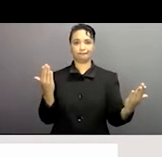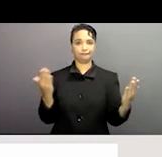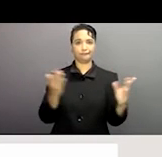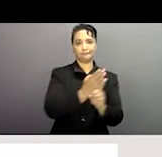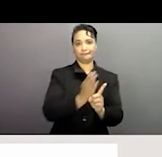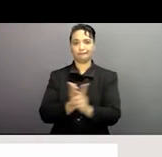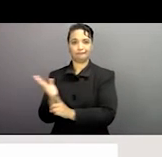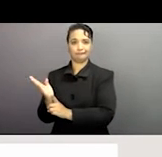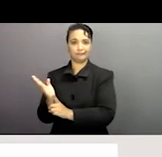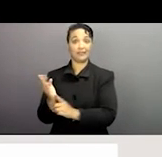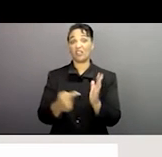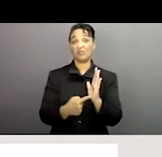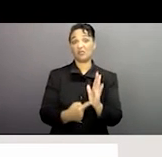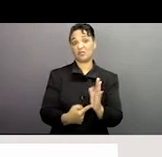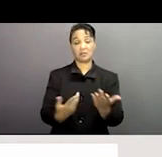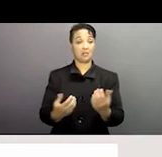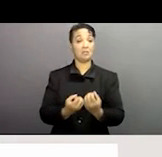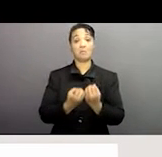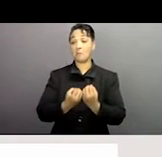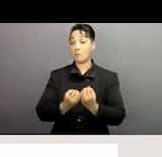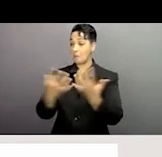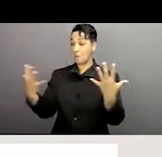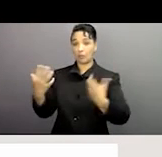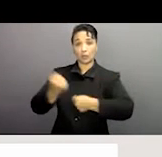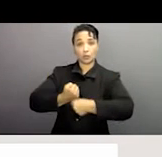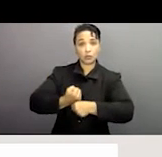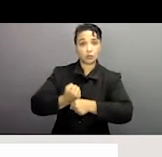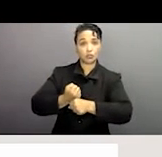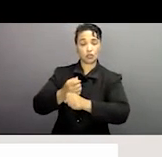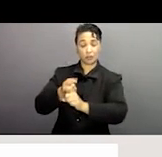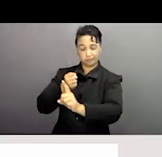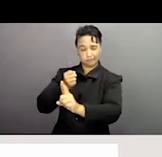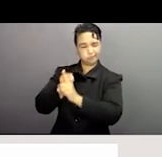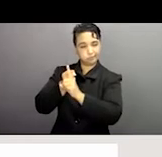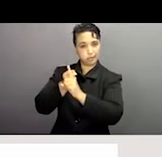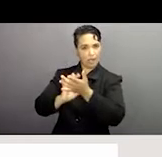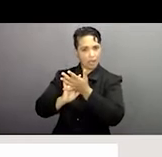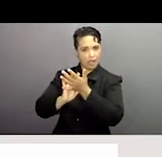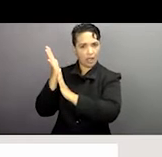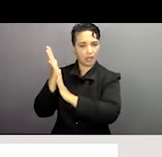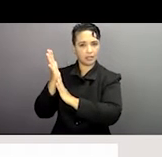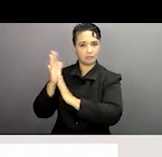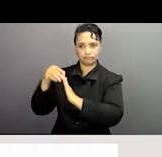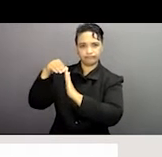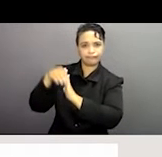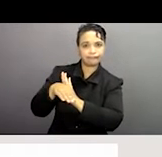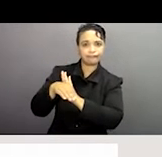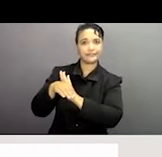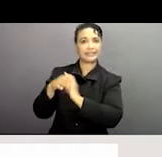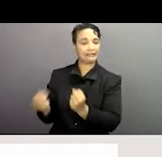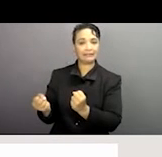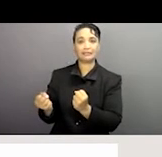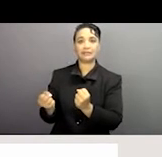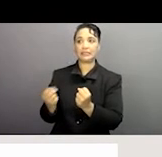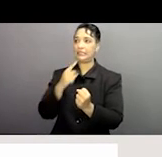'en même temps que beaucoup d'emplois qui été impactés, affectés par cette pandémie,